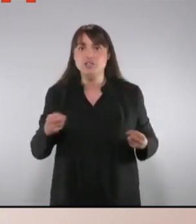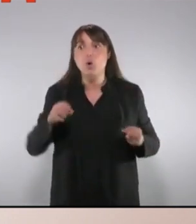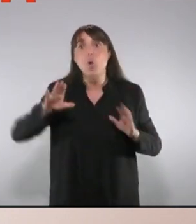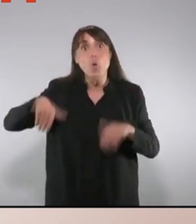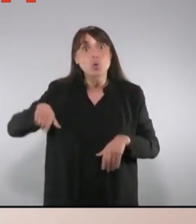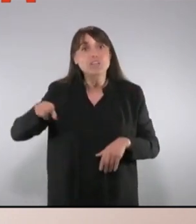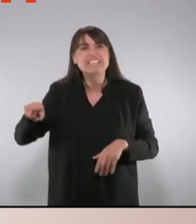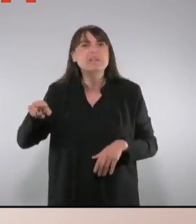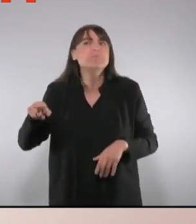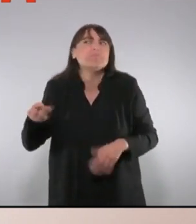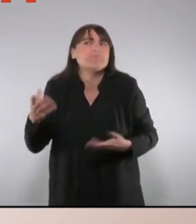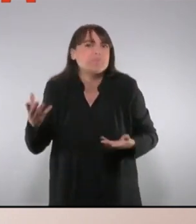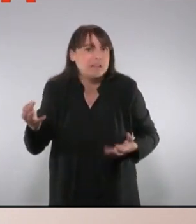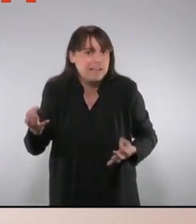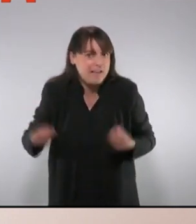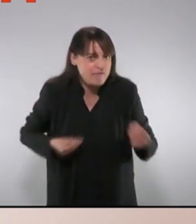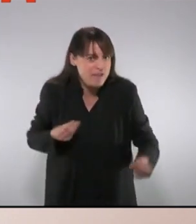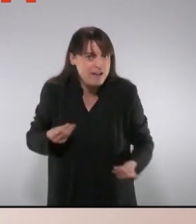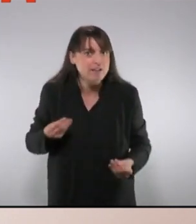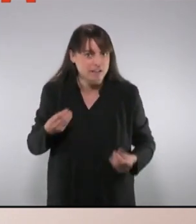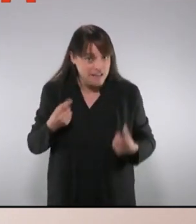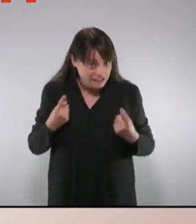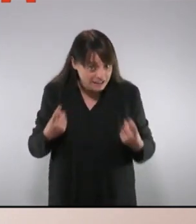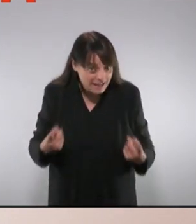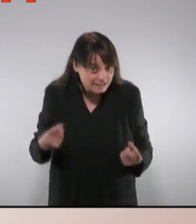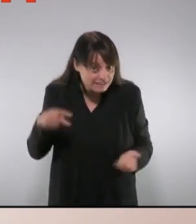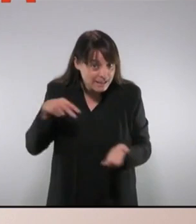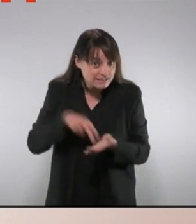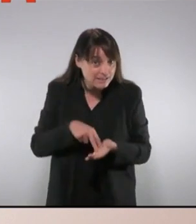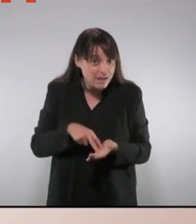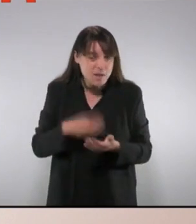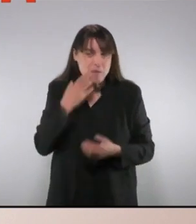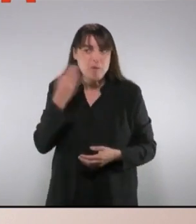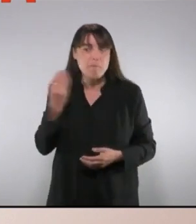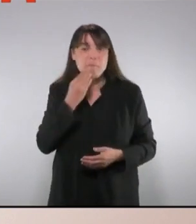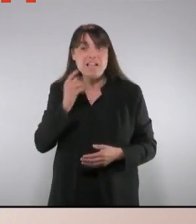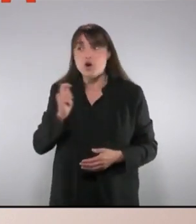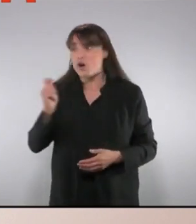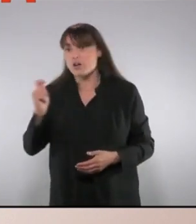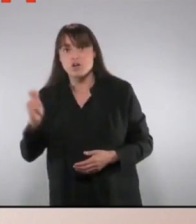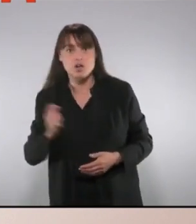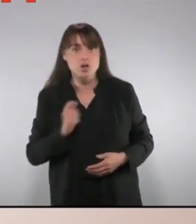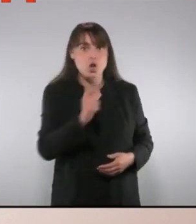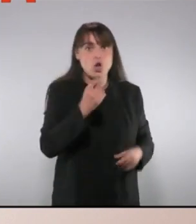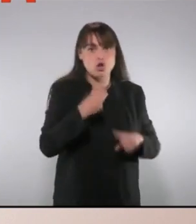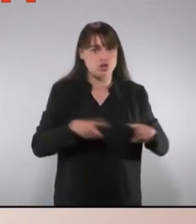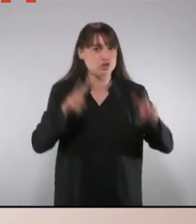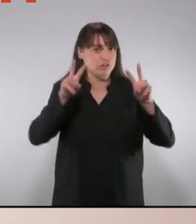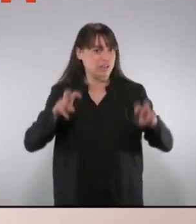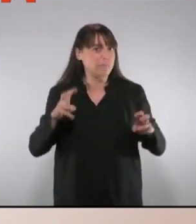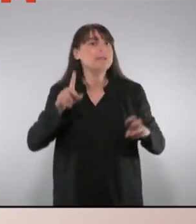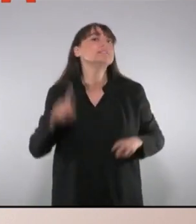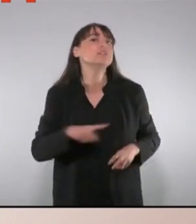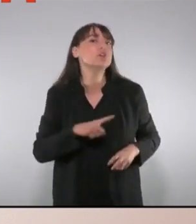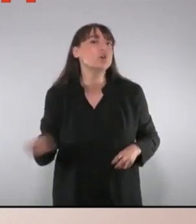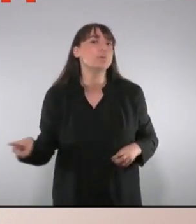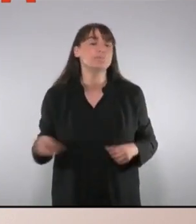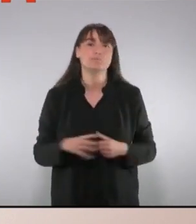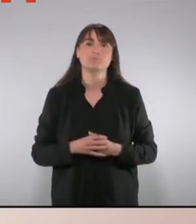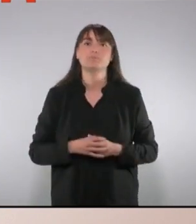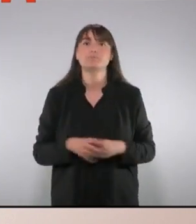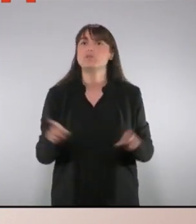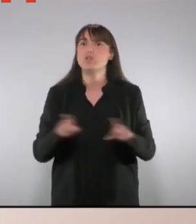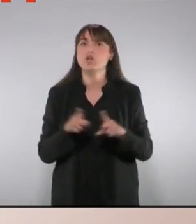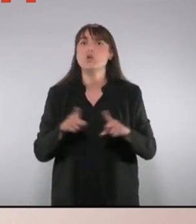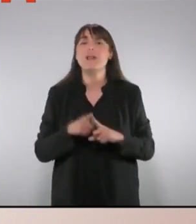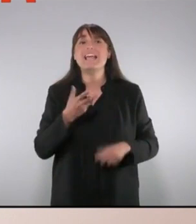si és necessari qui siguin i si hauríem de dedicar els recursos que això suposa a altres qüestions. En tot cas, la mitjana per 100